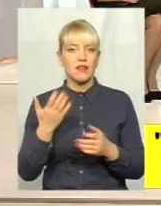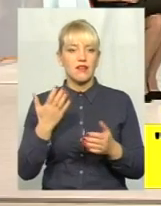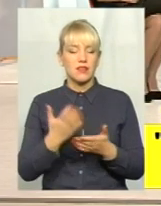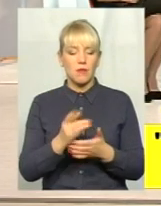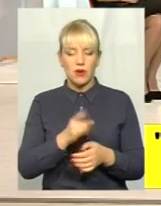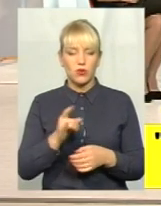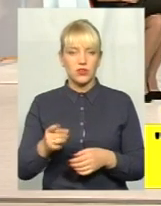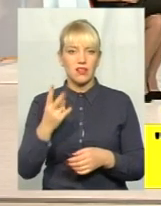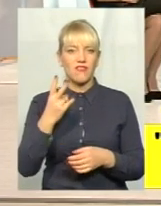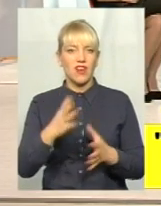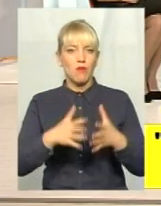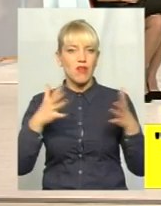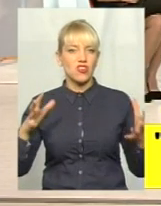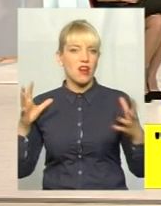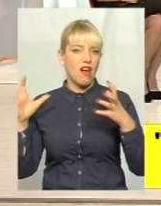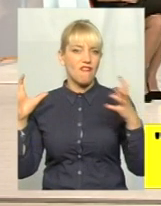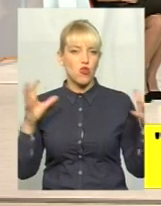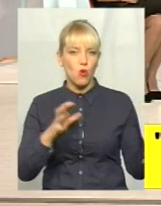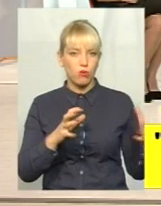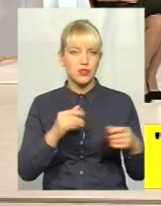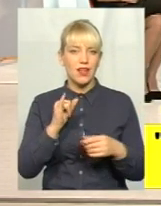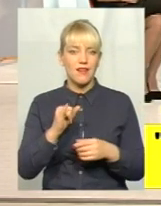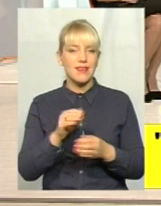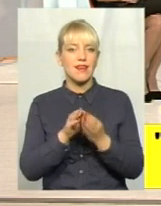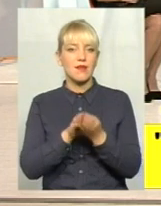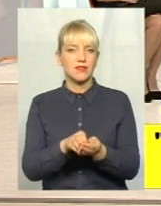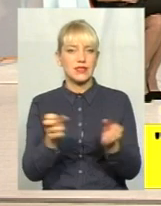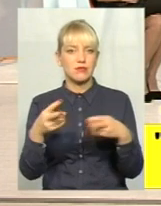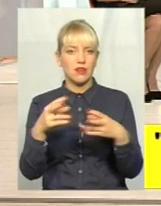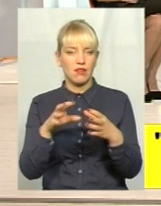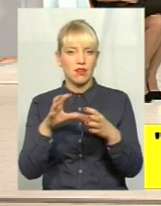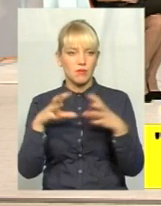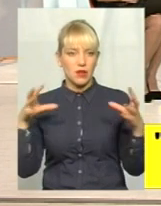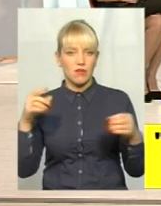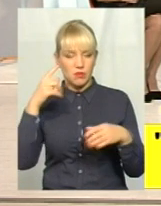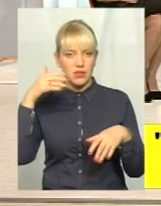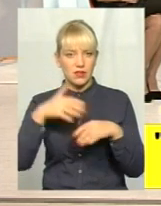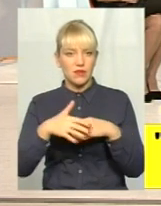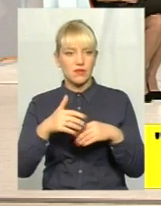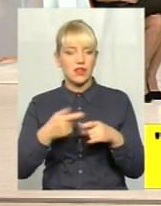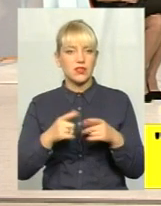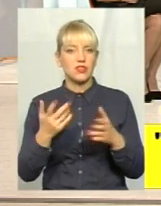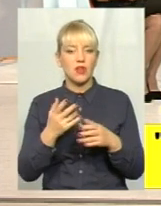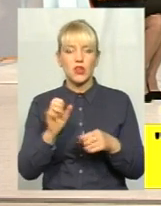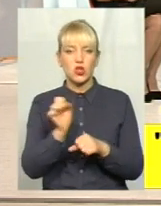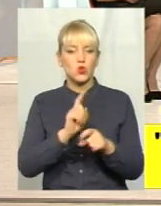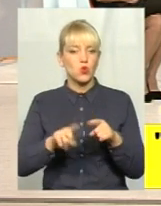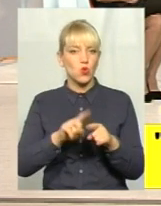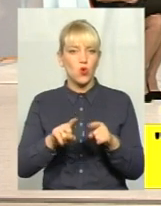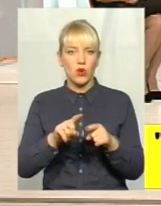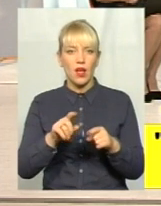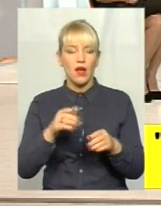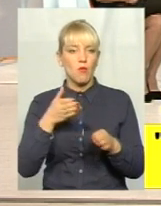автобуси. Тобто ви тебе представляєте, в цю картину, коли ти заїжаєш і максимально не такий машин, а приорі може